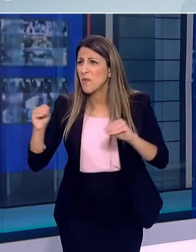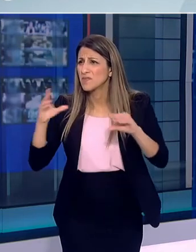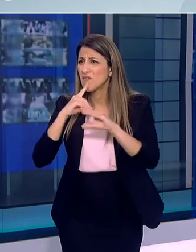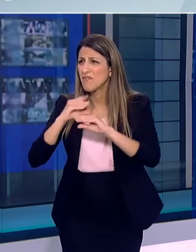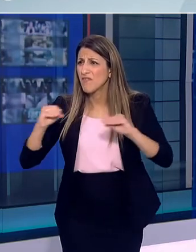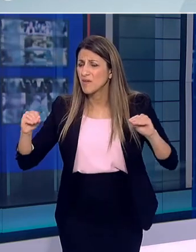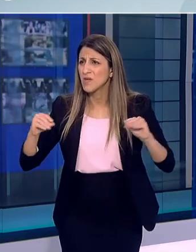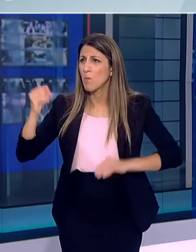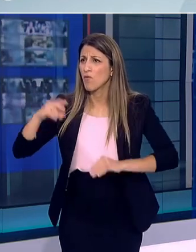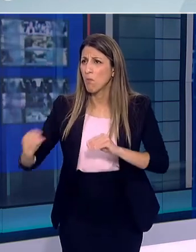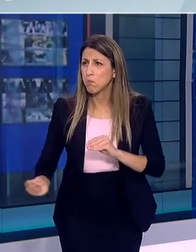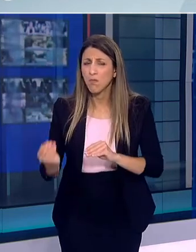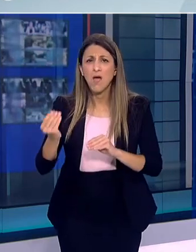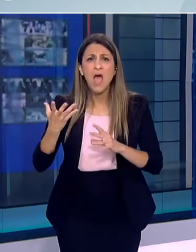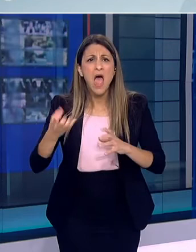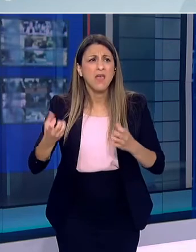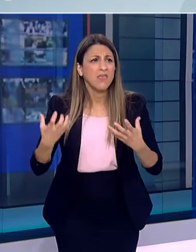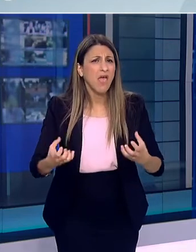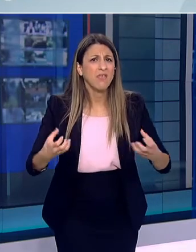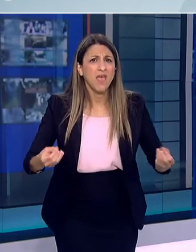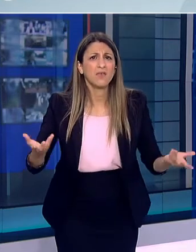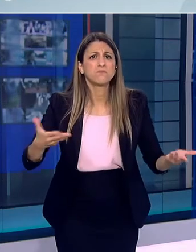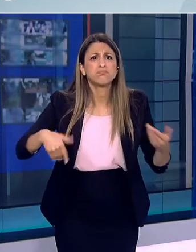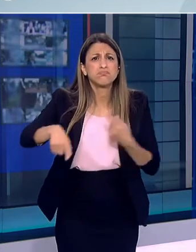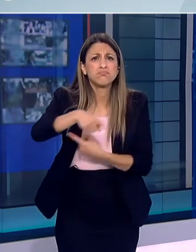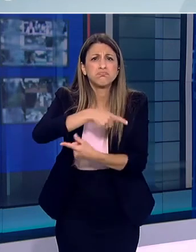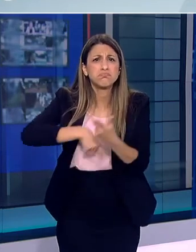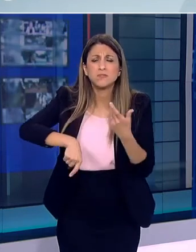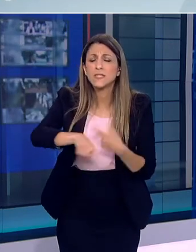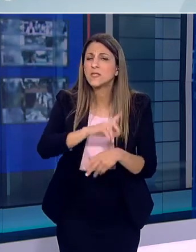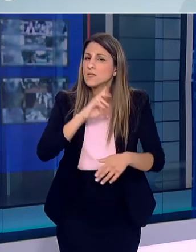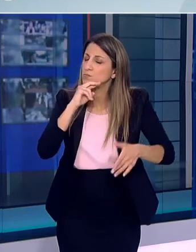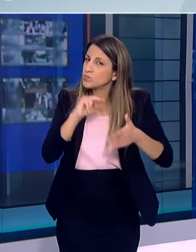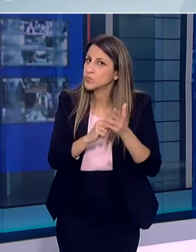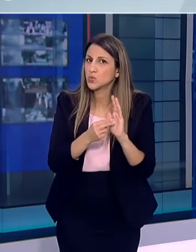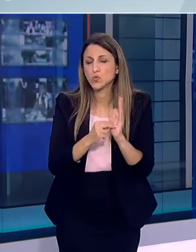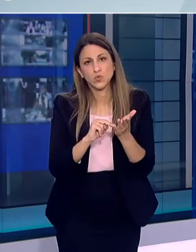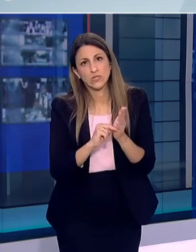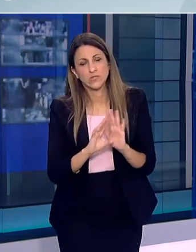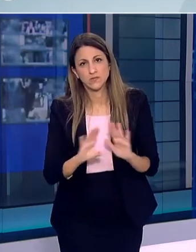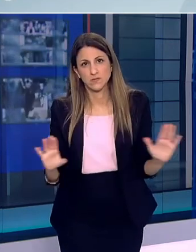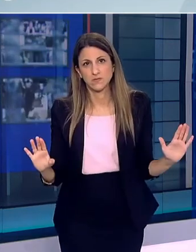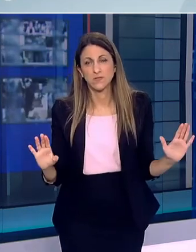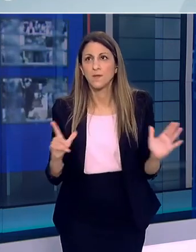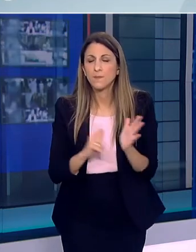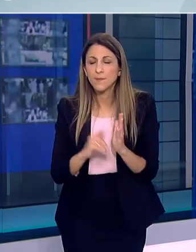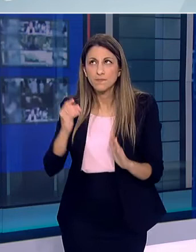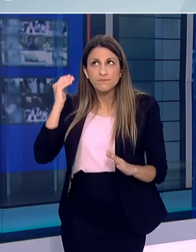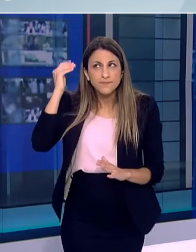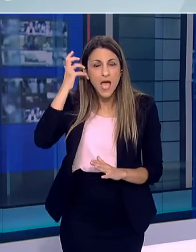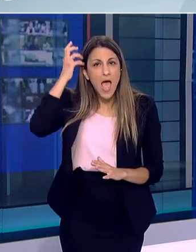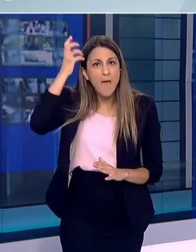Και αν θα ρίνει θεωρίες συνωμοσίας Και διαπλοκής Και θέλει πάρα πάρα πολύ προσοχή Αν φτιαχτεί ένα εμβόλιο και είναι